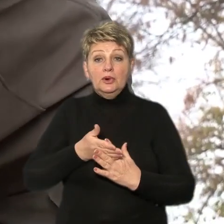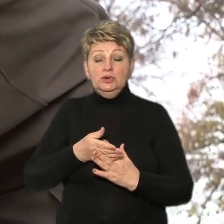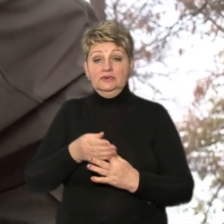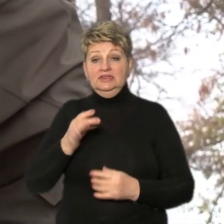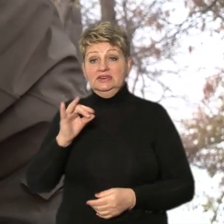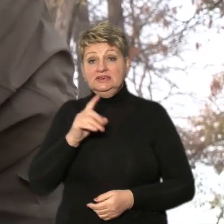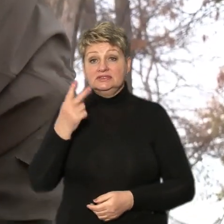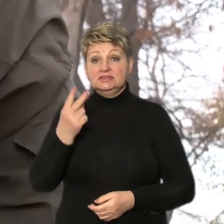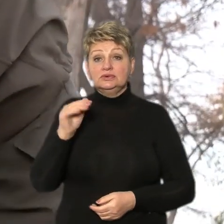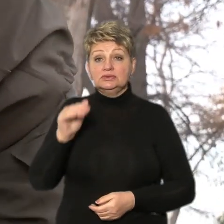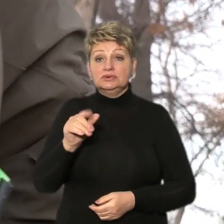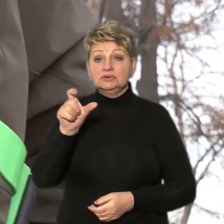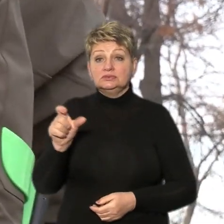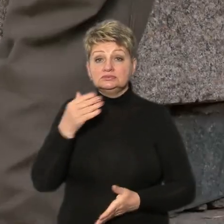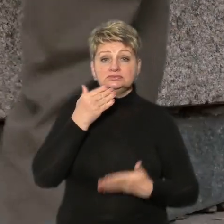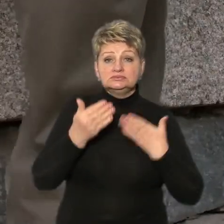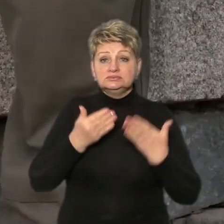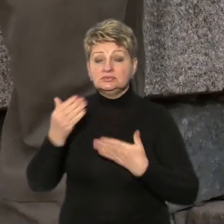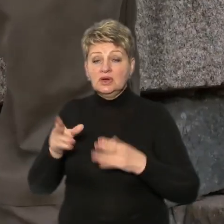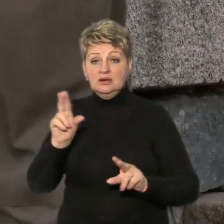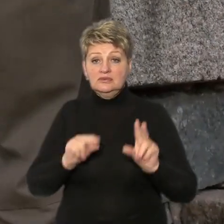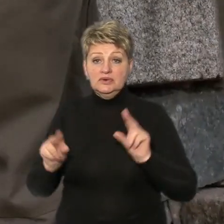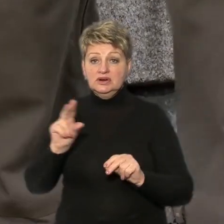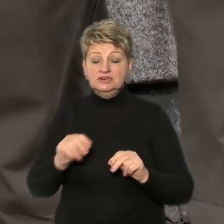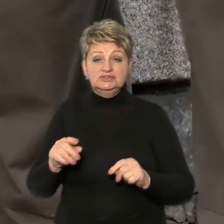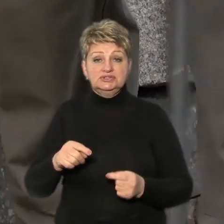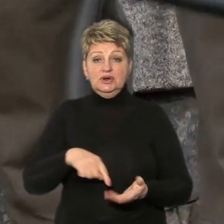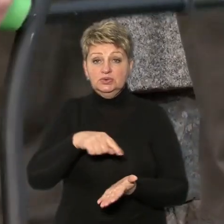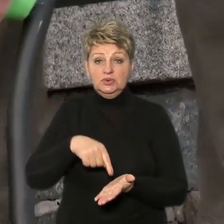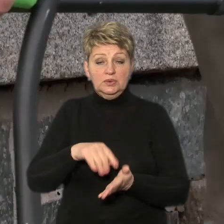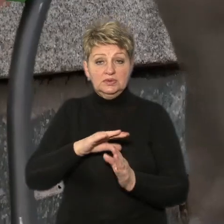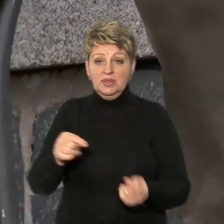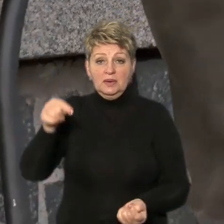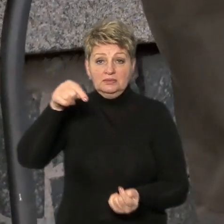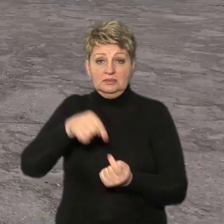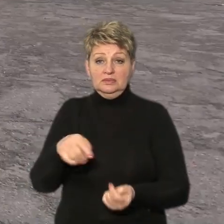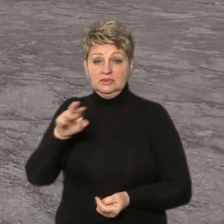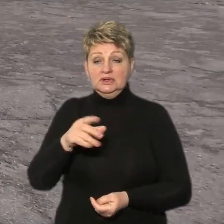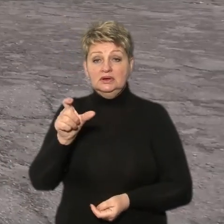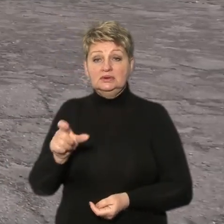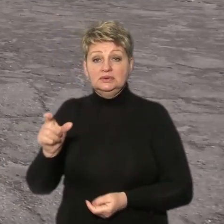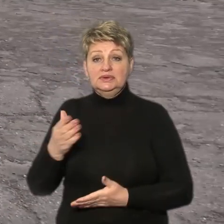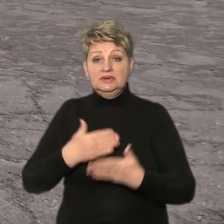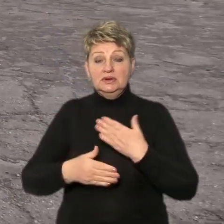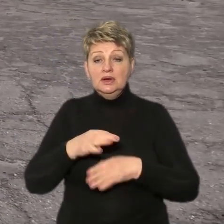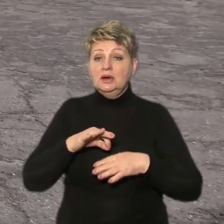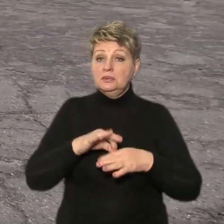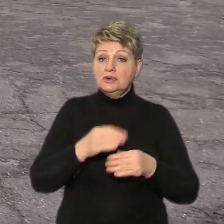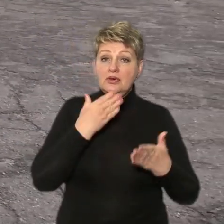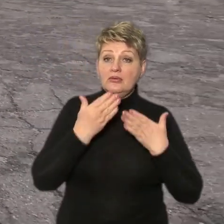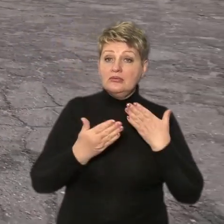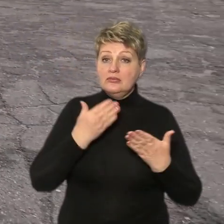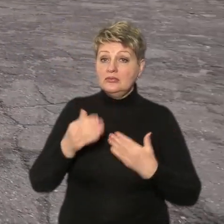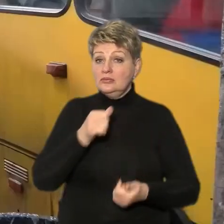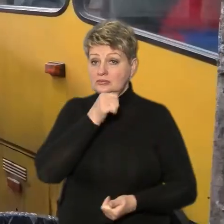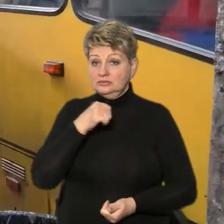опитаних українців вважають інфраструктуру свого міста непристосованою для людей з інвалідністю. Проводили опитування торік влітку.